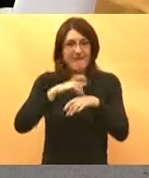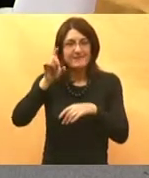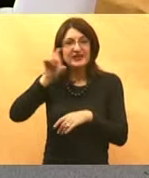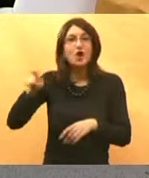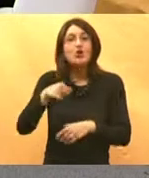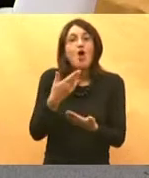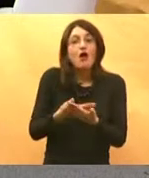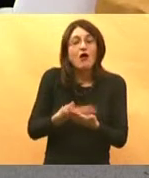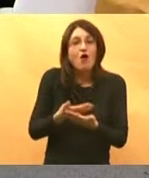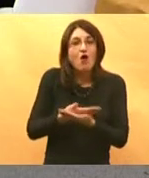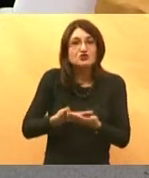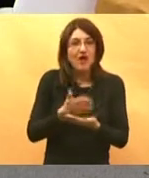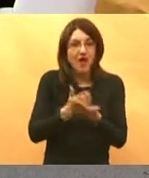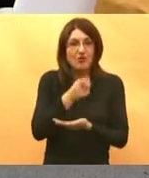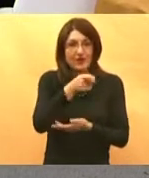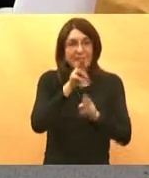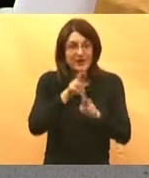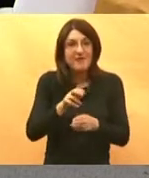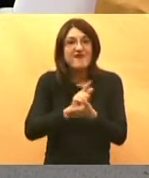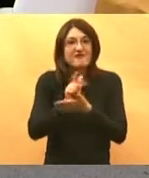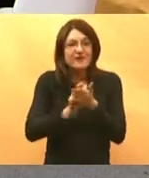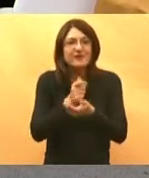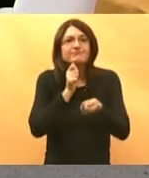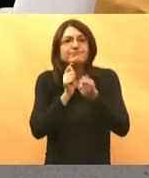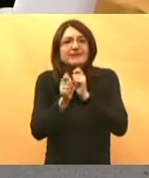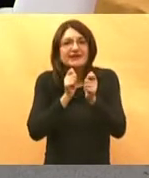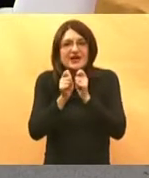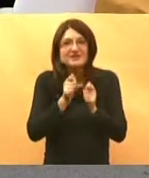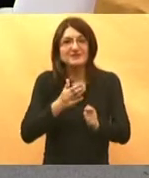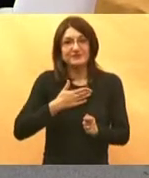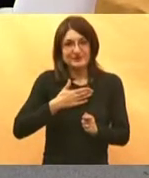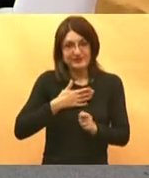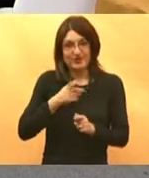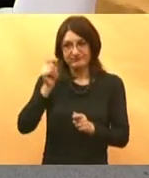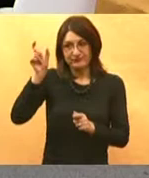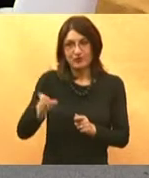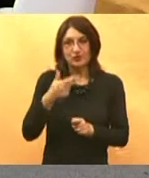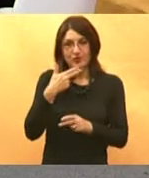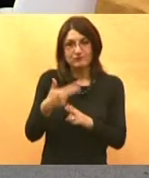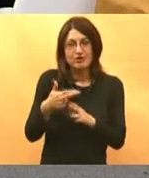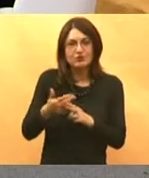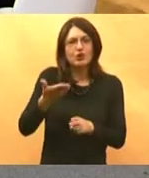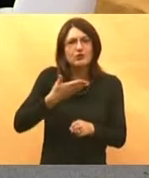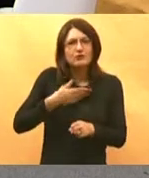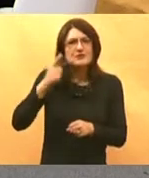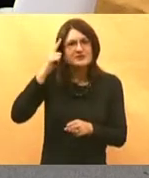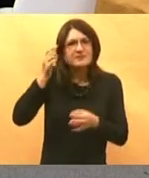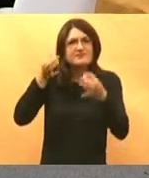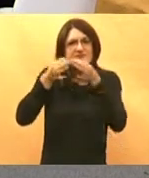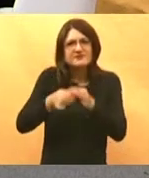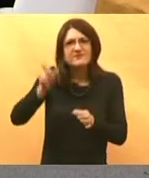ako taj lječnik ima vremena porazgovarati sa svojim pacijentom dobiti jedan kompletan uvid